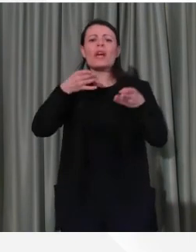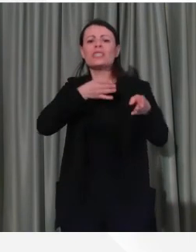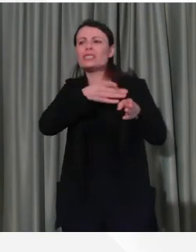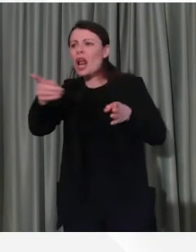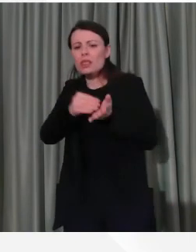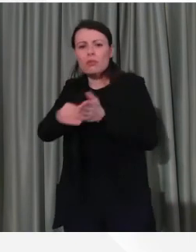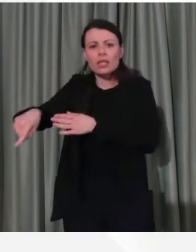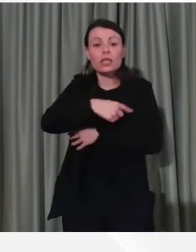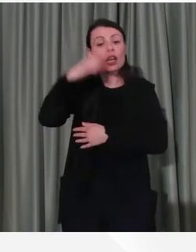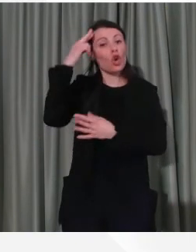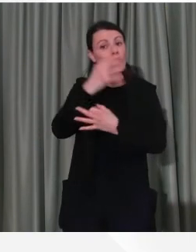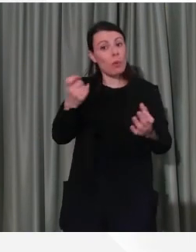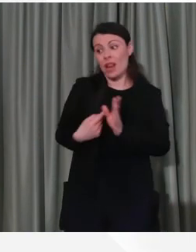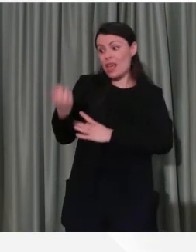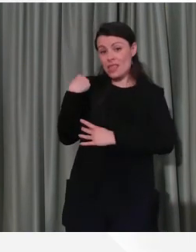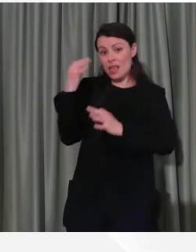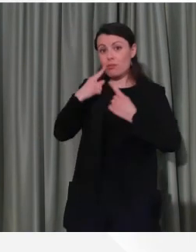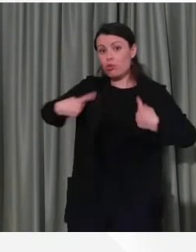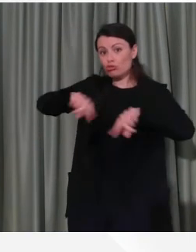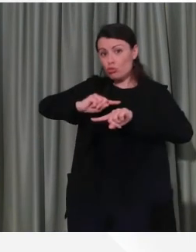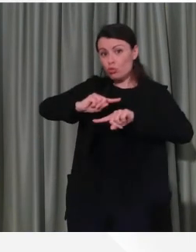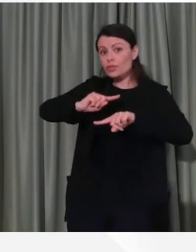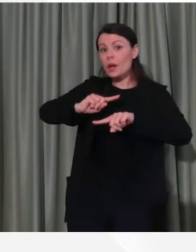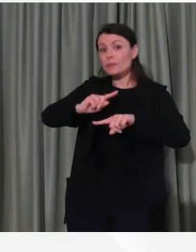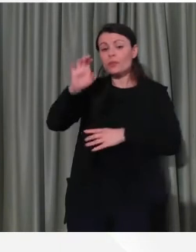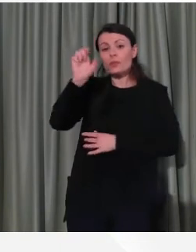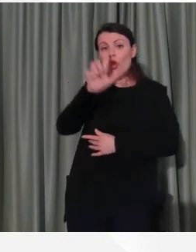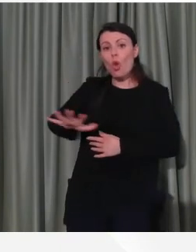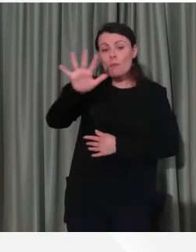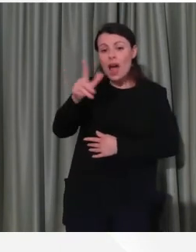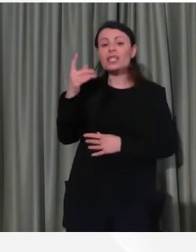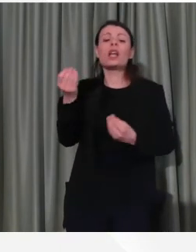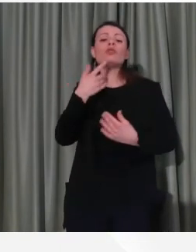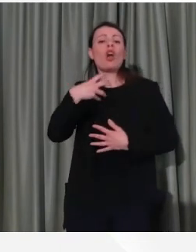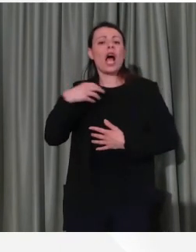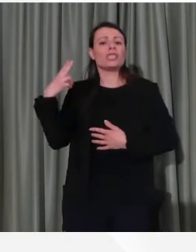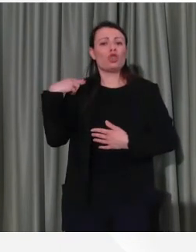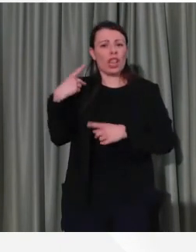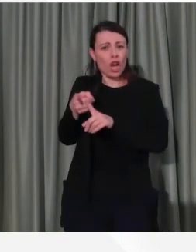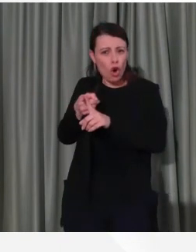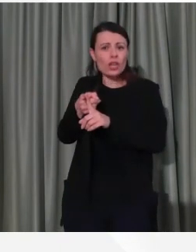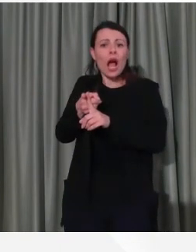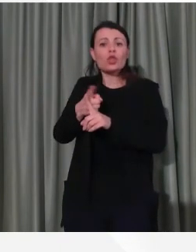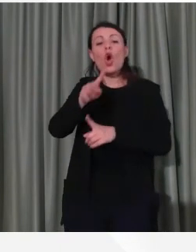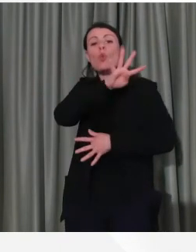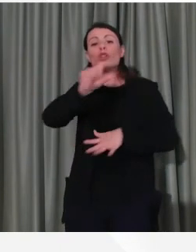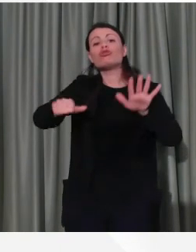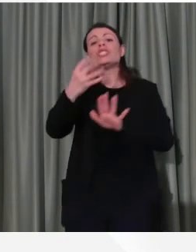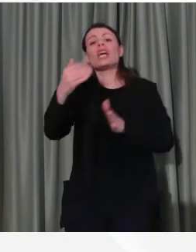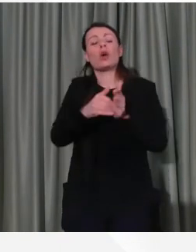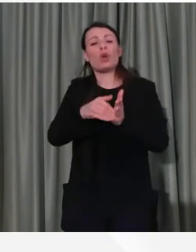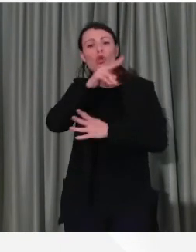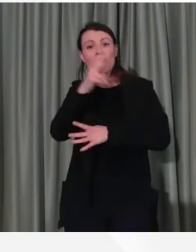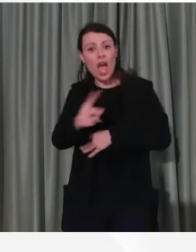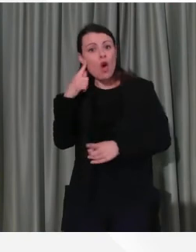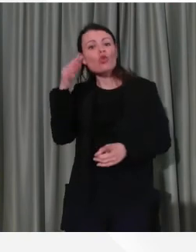Lombardia ha stanziato su iniziativa dell'assessore decorato 464 mila euro per rafforzare l